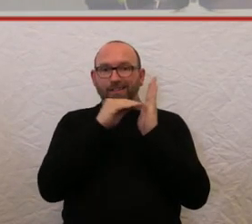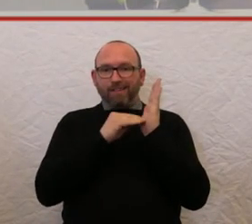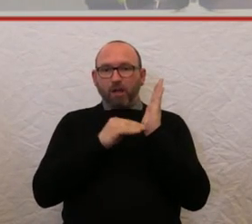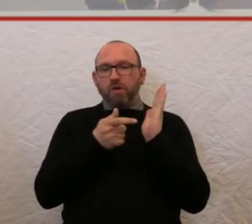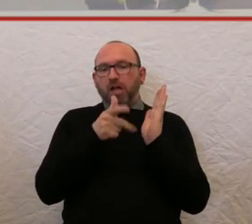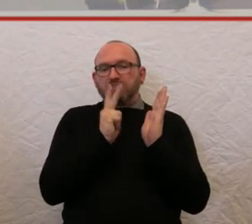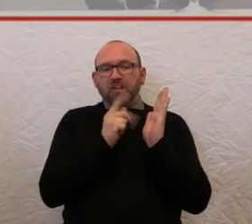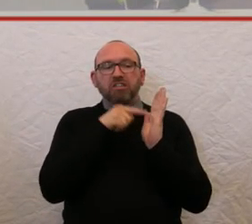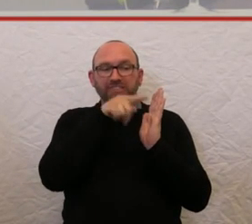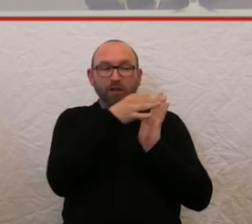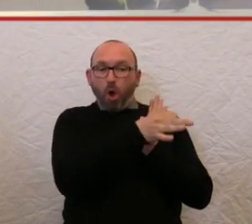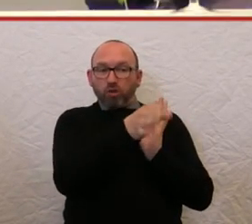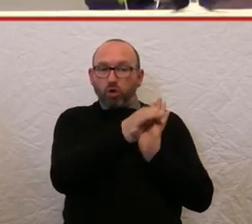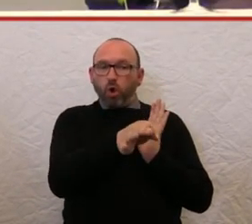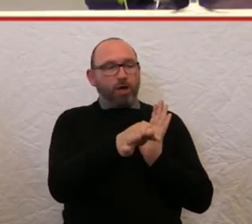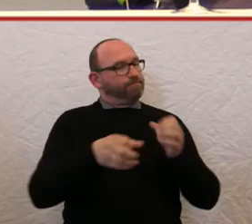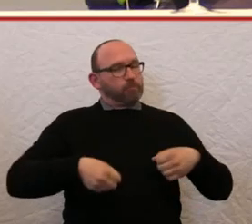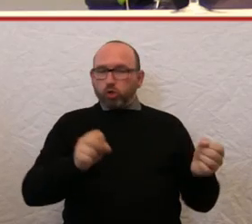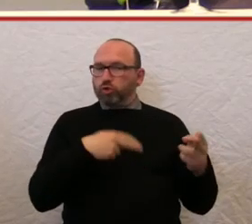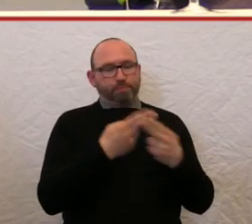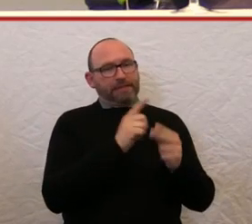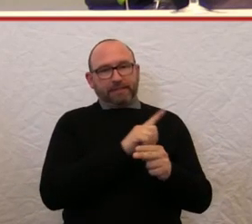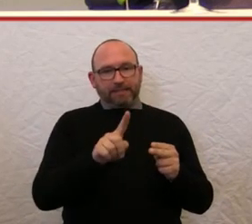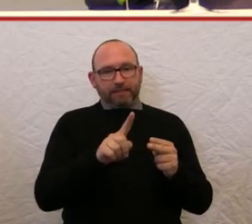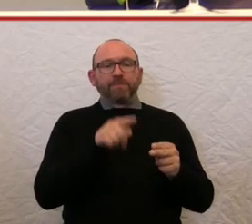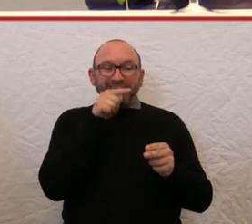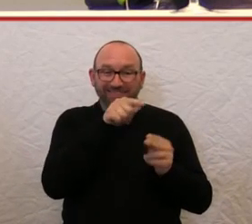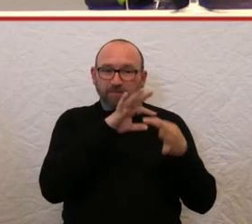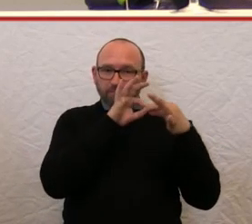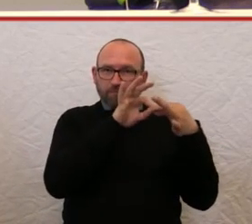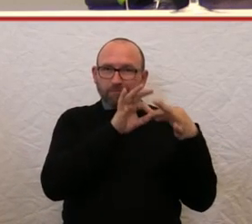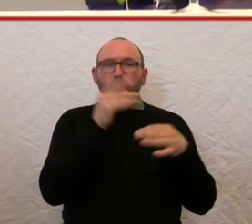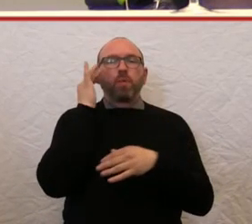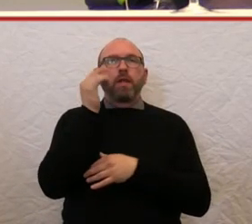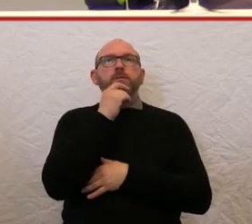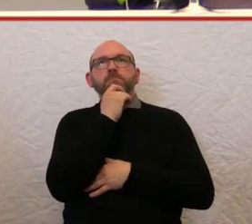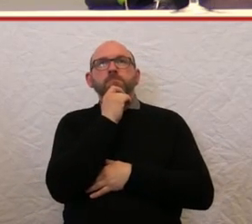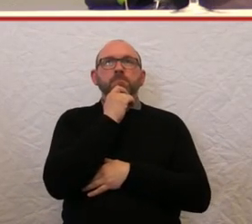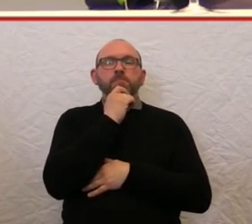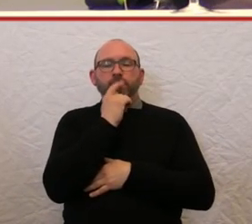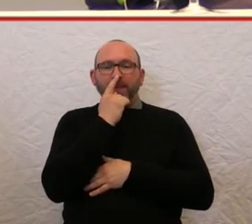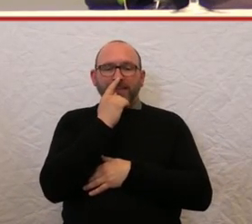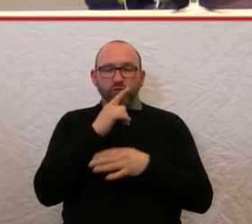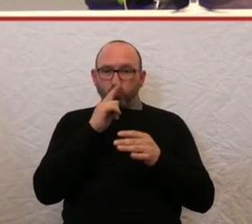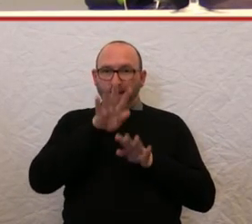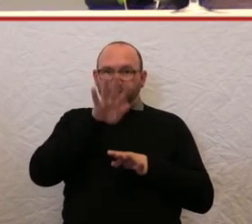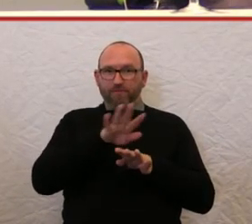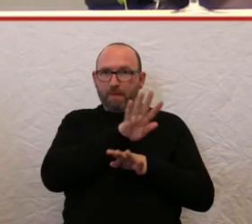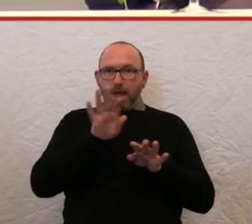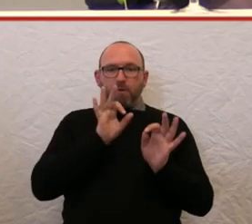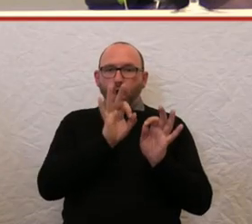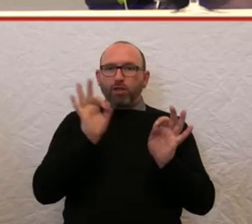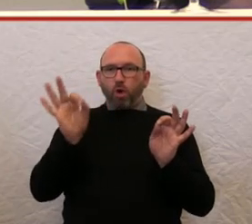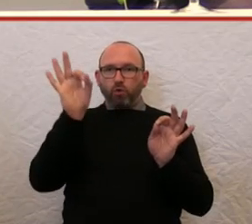Orte als nicht rollstuhlgerecht bewertet haben, hatten wir überlegt, das reine Kartografieren von Orten ist ja noch